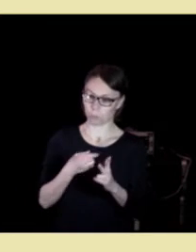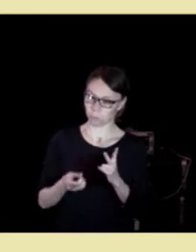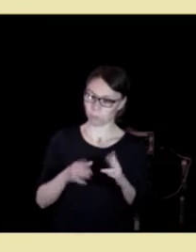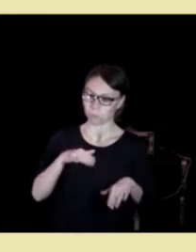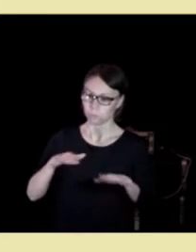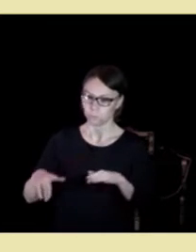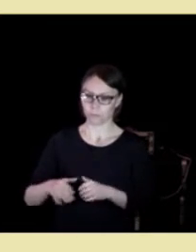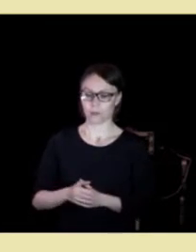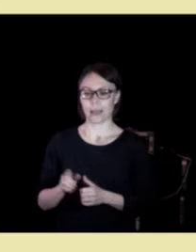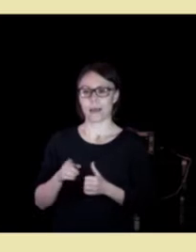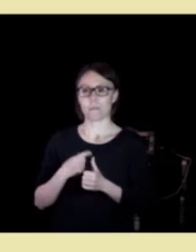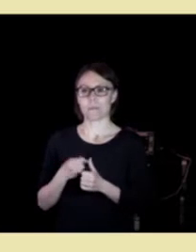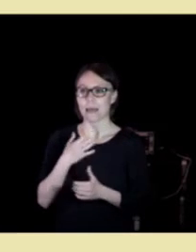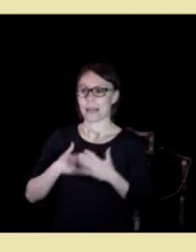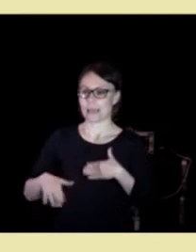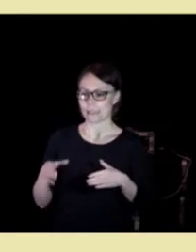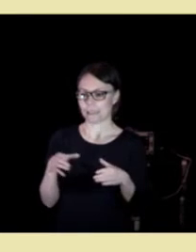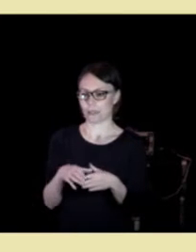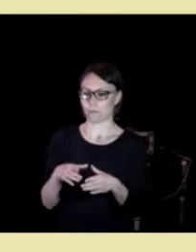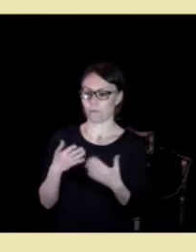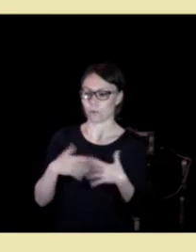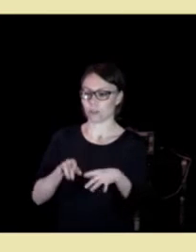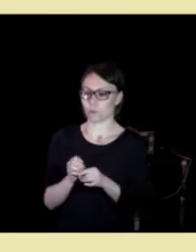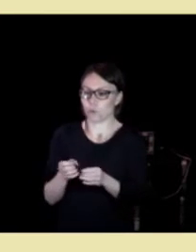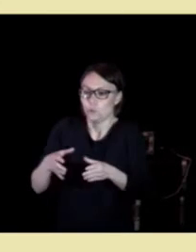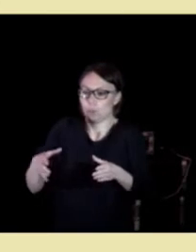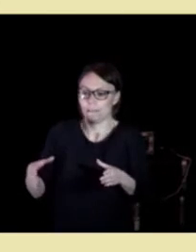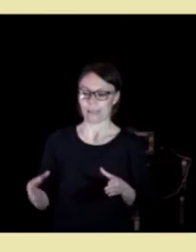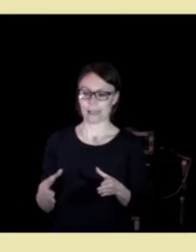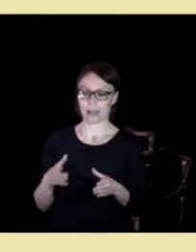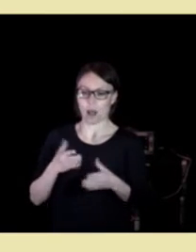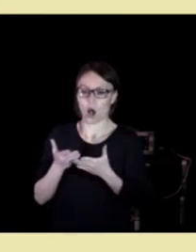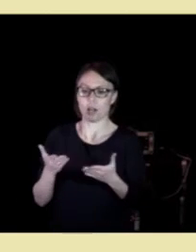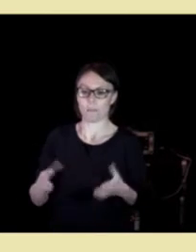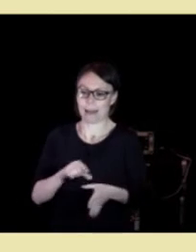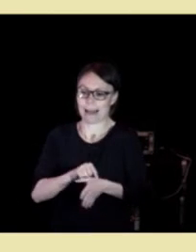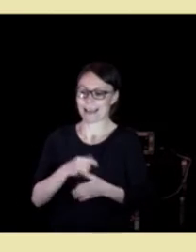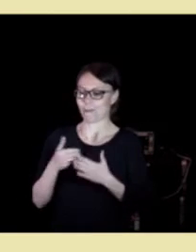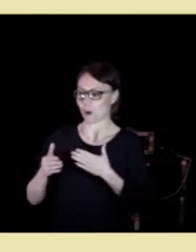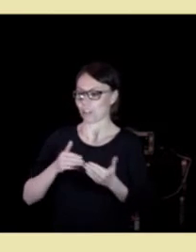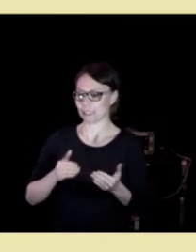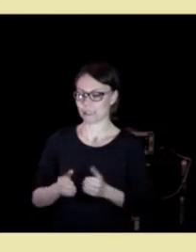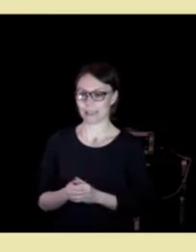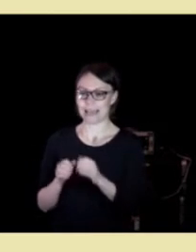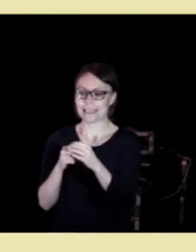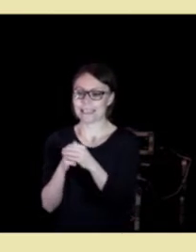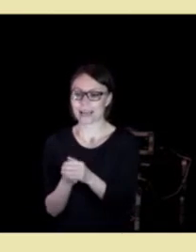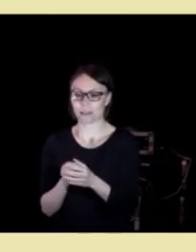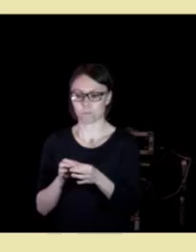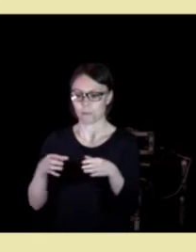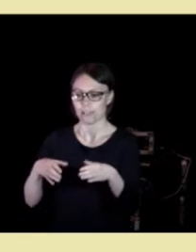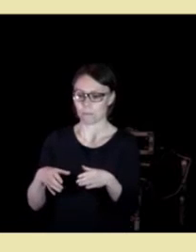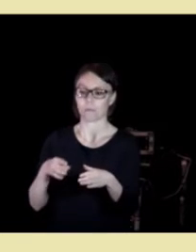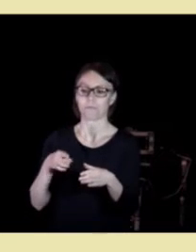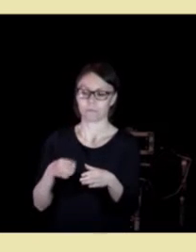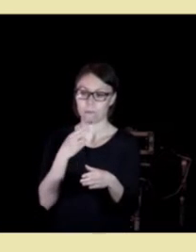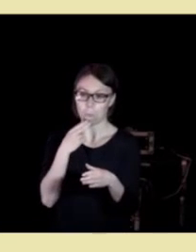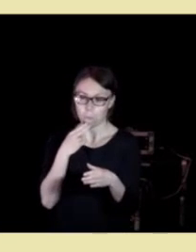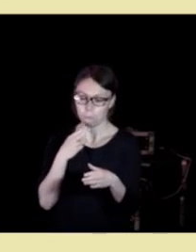Primærhelse-teamet fungerer som en utvidet almenlegepraksis. Kjernen i teamet vil være almenlegen,